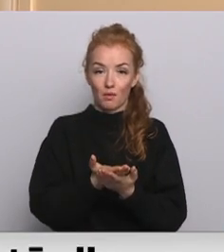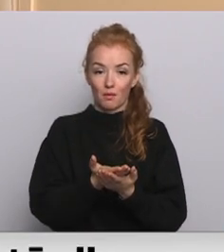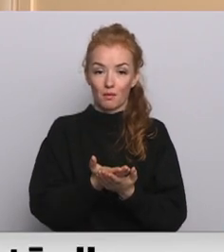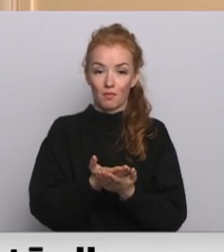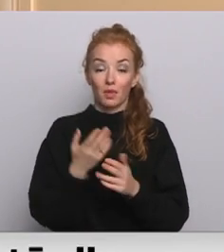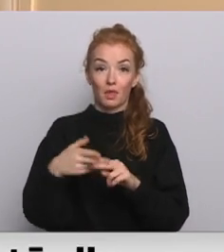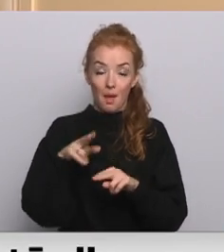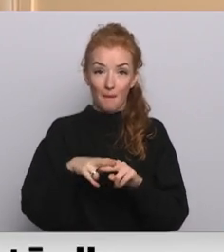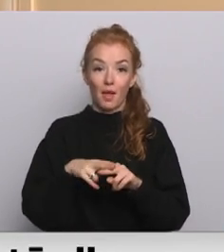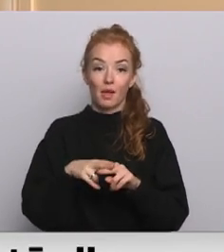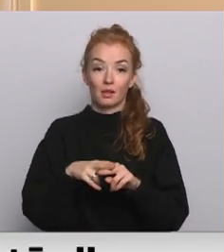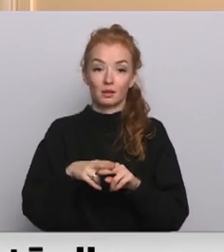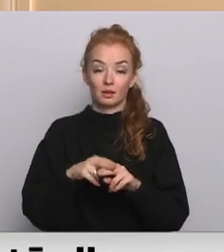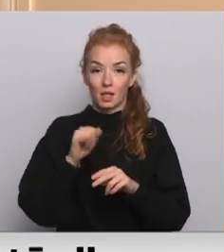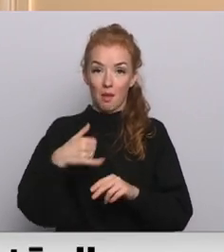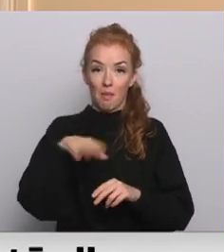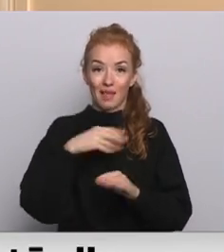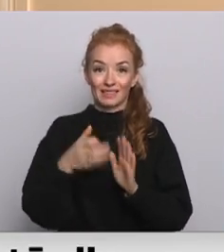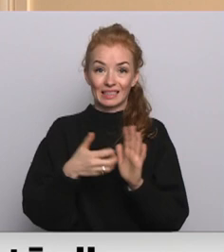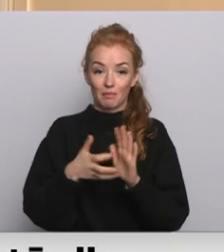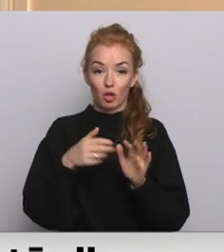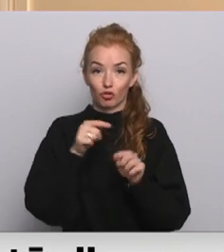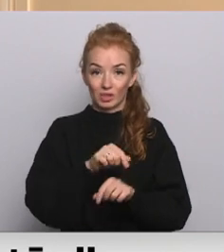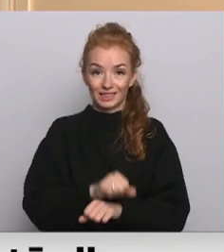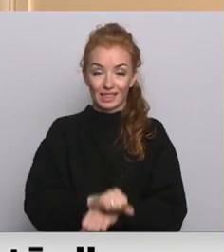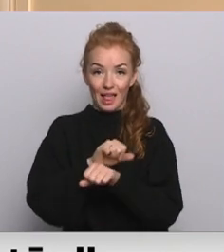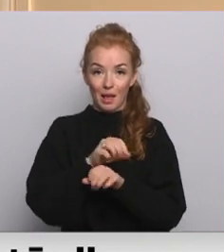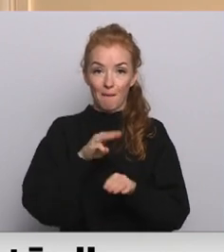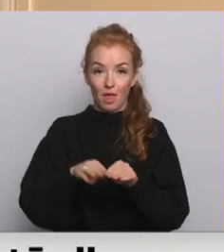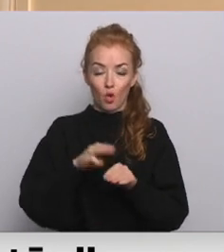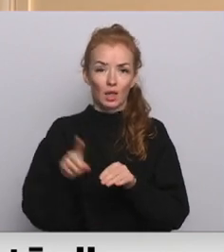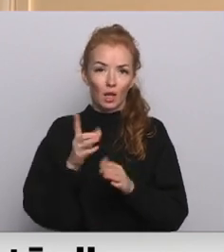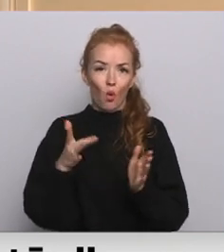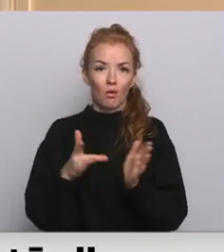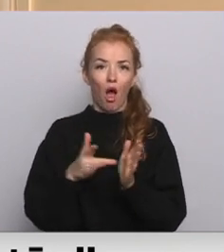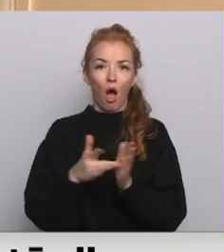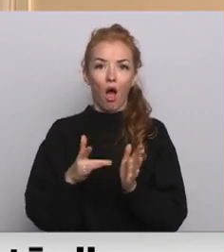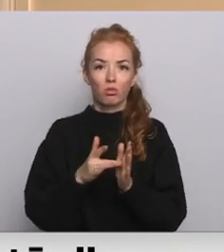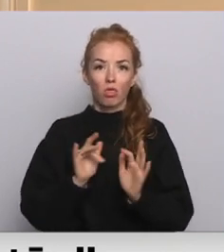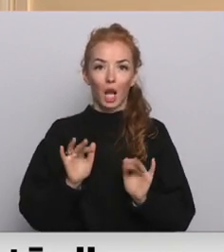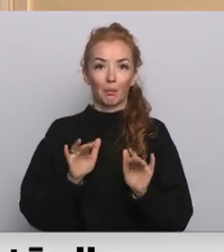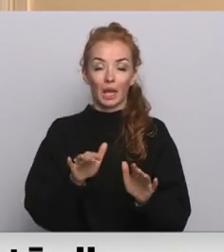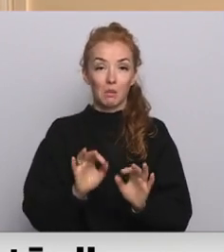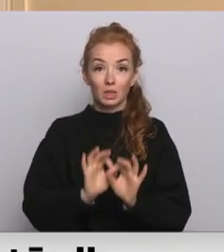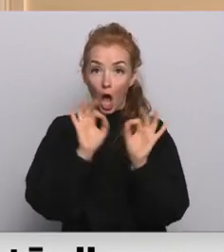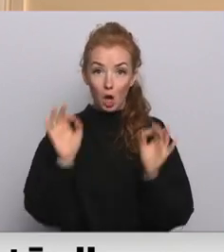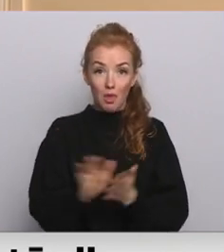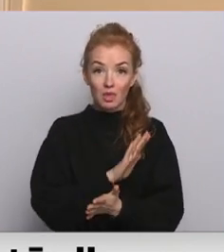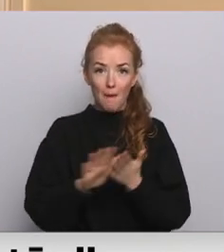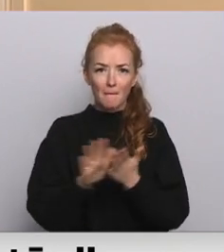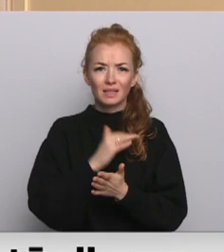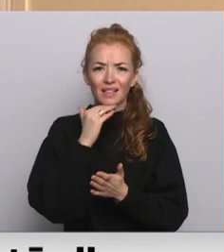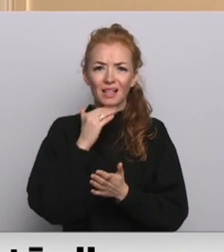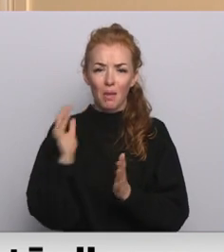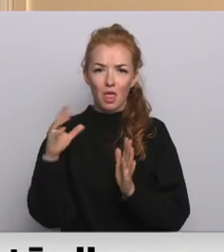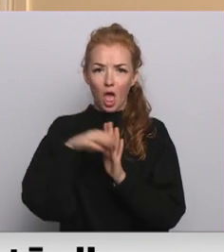Jā, tāpēc es saku, ja mēs izmantojam šīs streika metodas, tad ir kaut kāda kustība, bet sākumā jau vispār viņi negribēja iekļaut citas